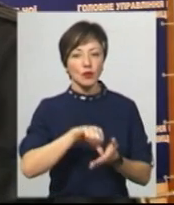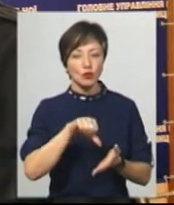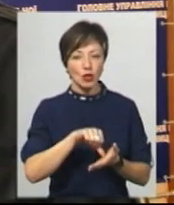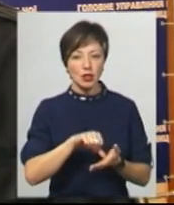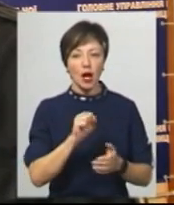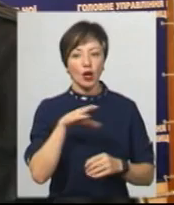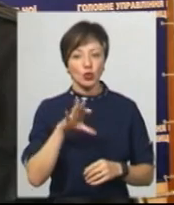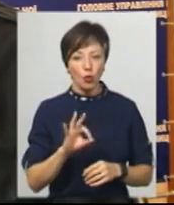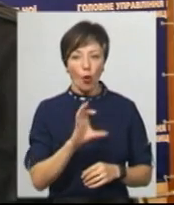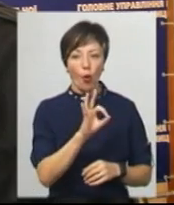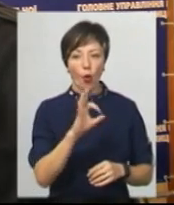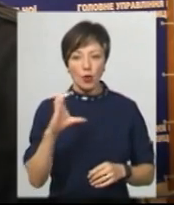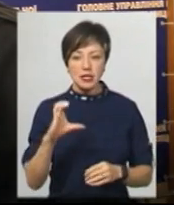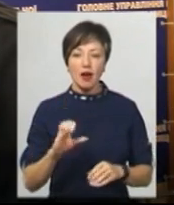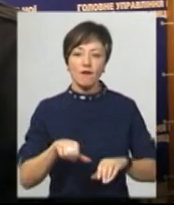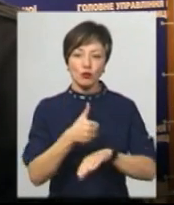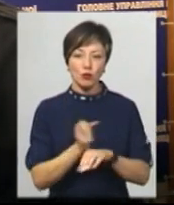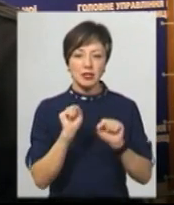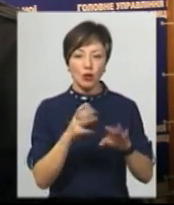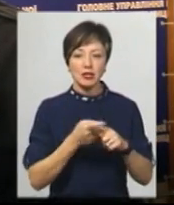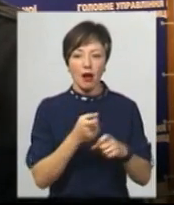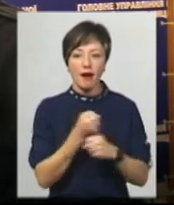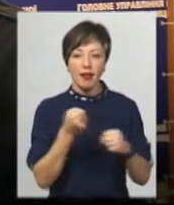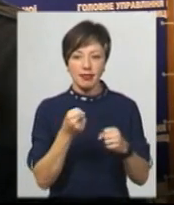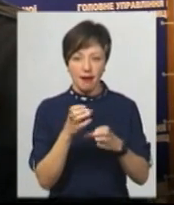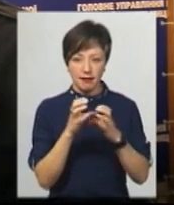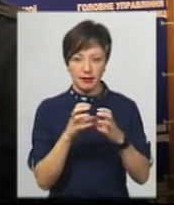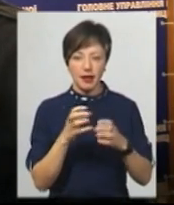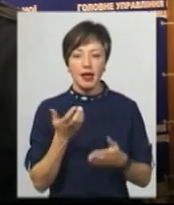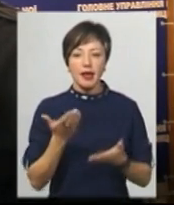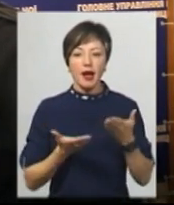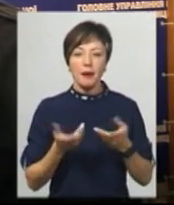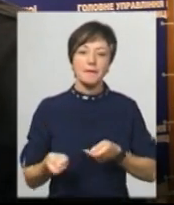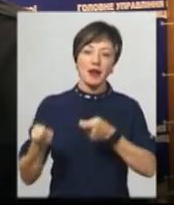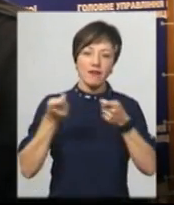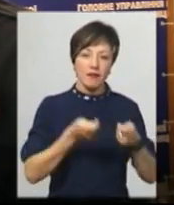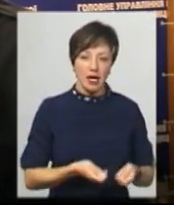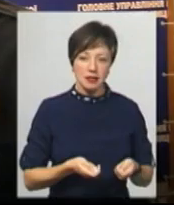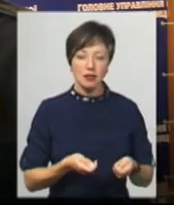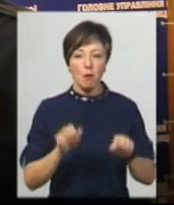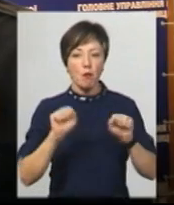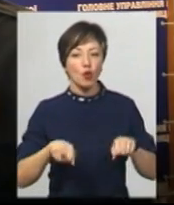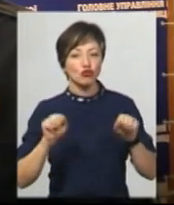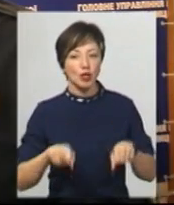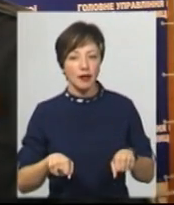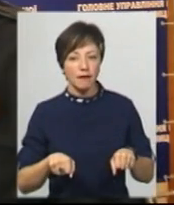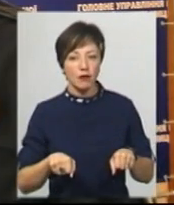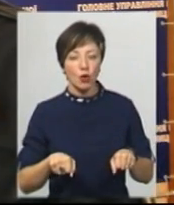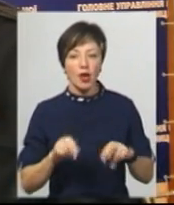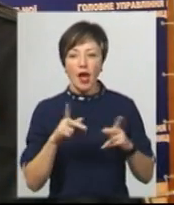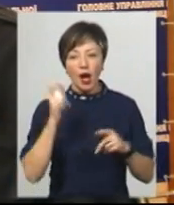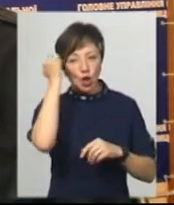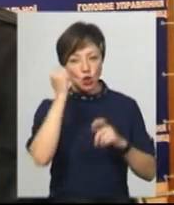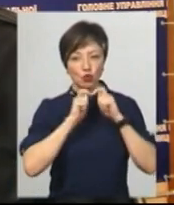АТО і ООС в основному здаються гранати, які привезли, можливо, як